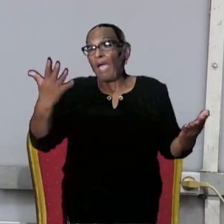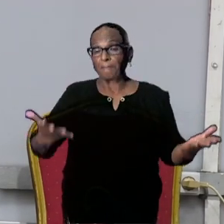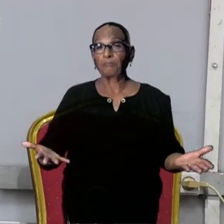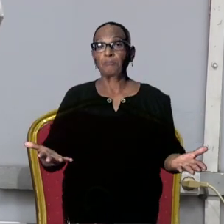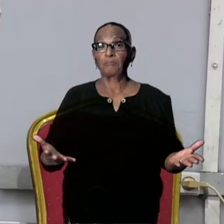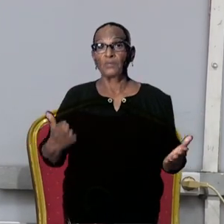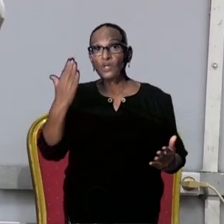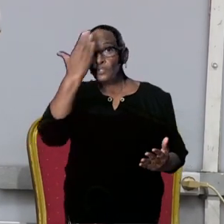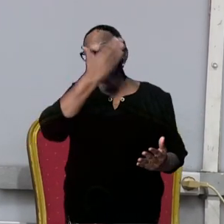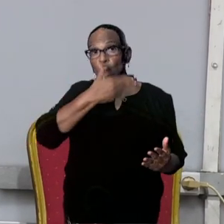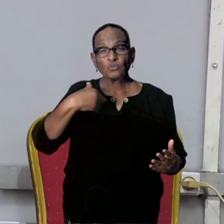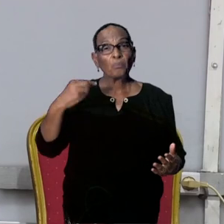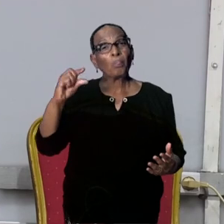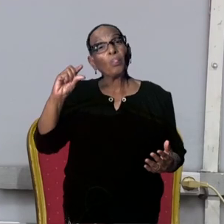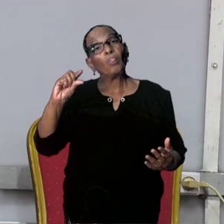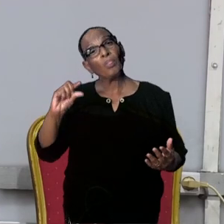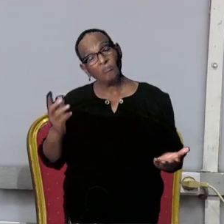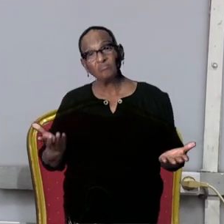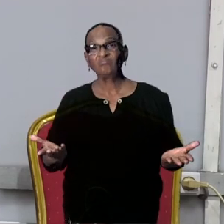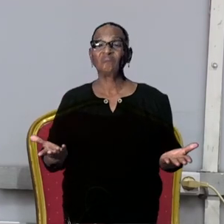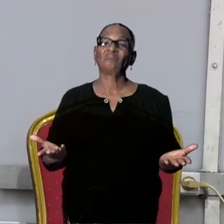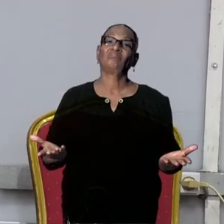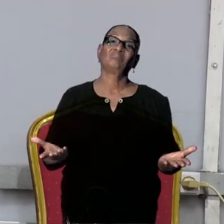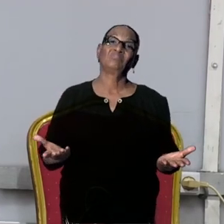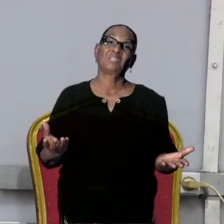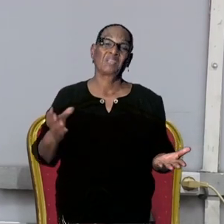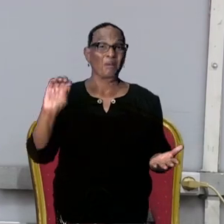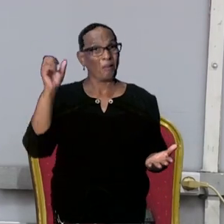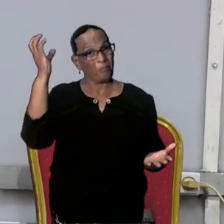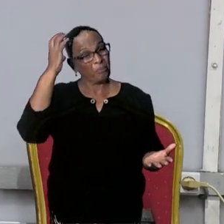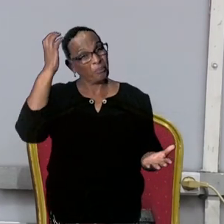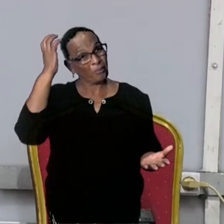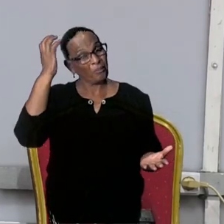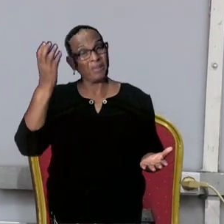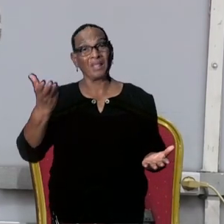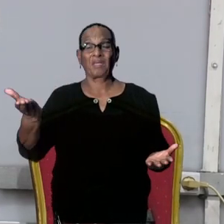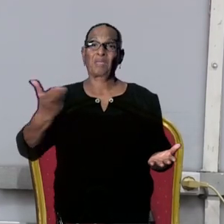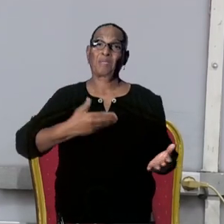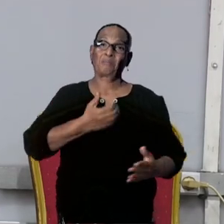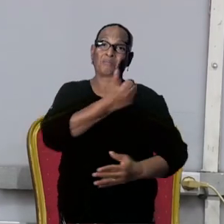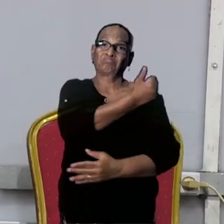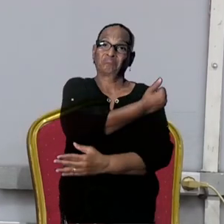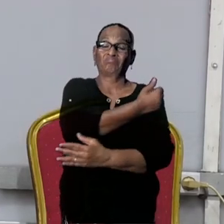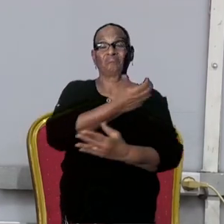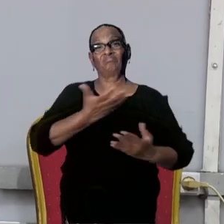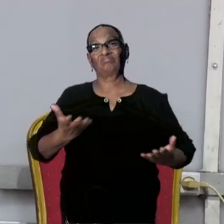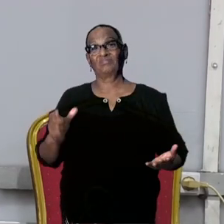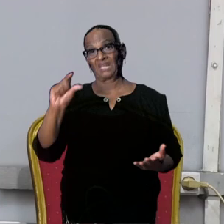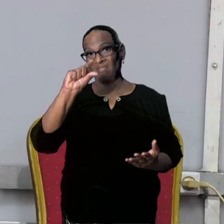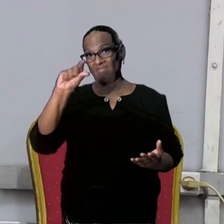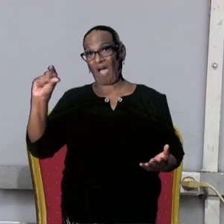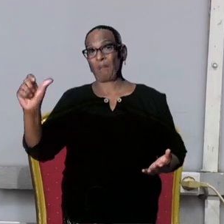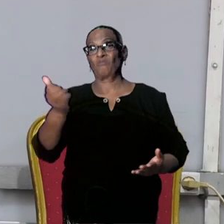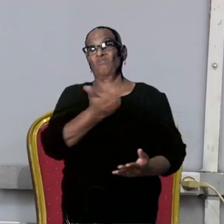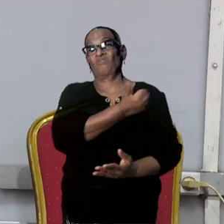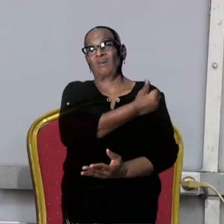moeite met een paar honderdduizend vaccinaties binnen te halen. Die COVAX-faciliteit moest eigenlijk